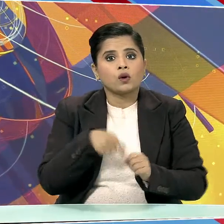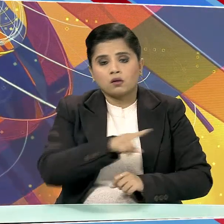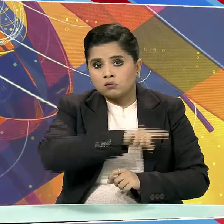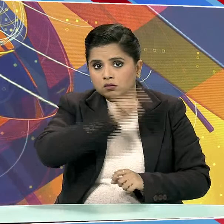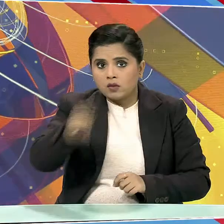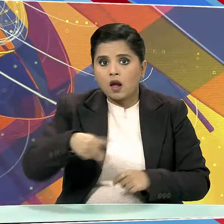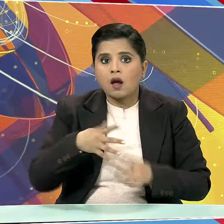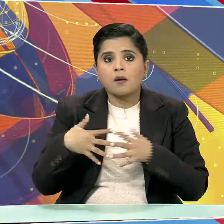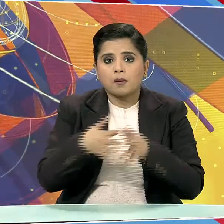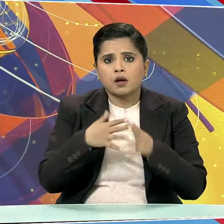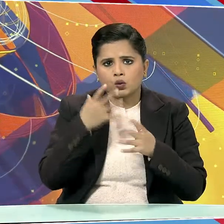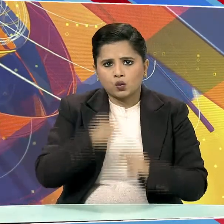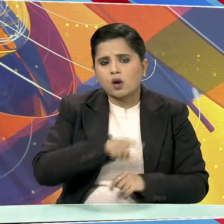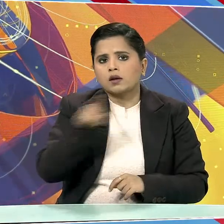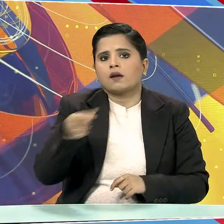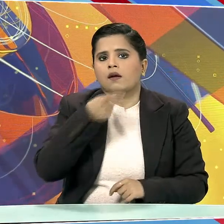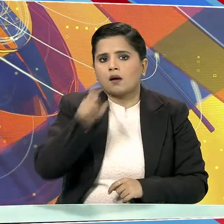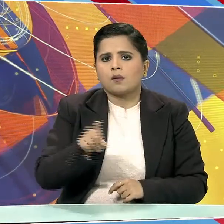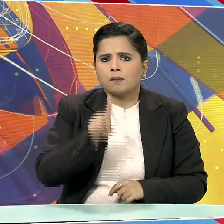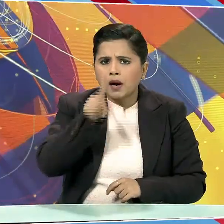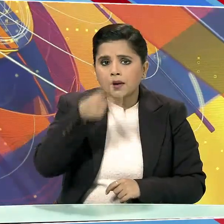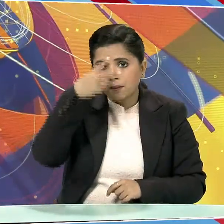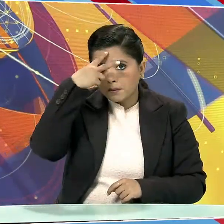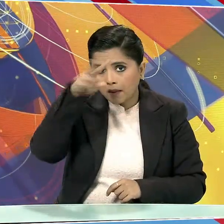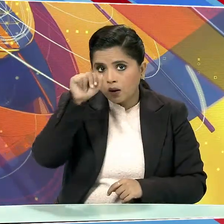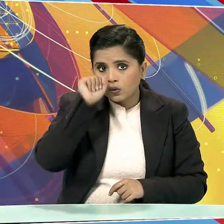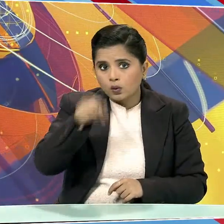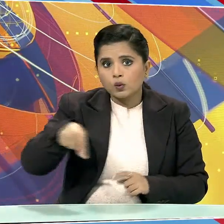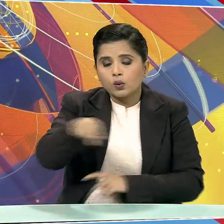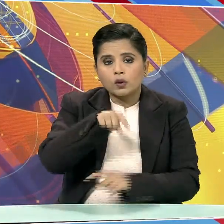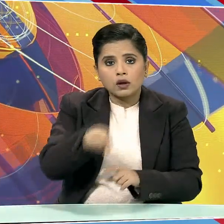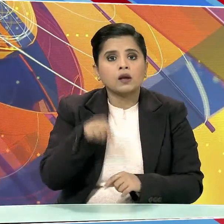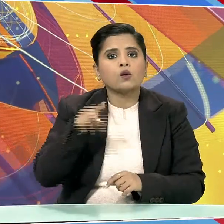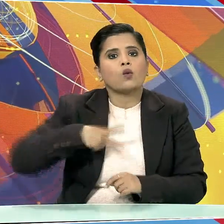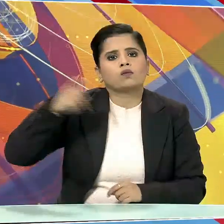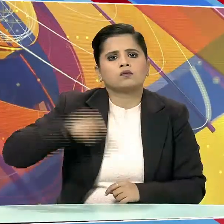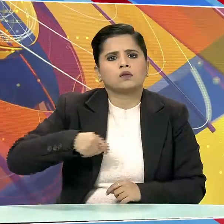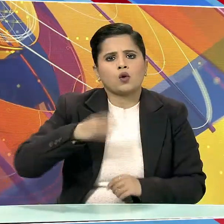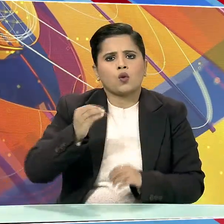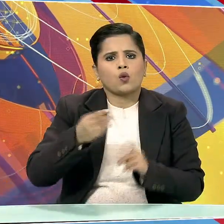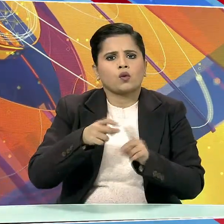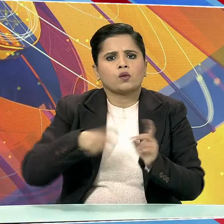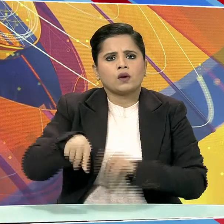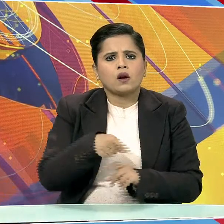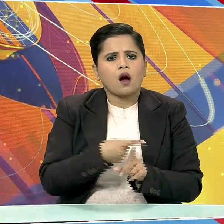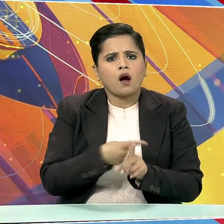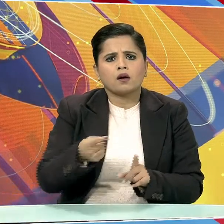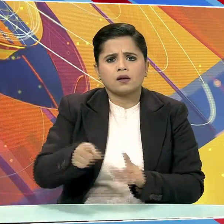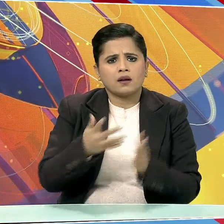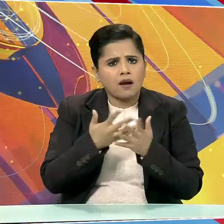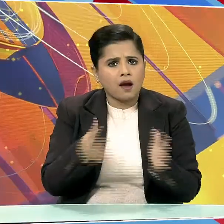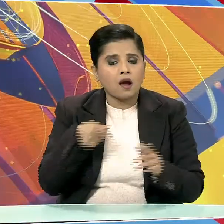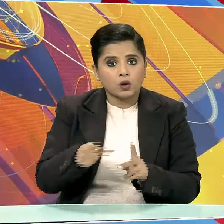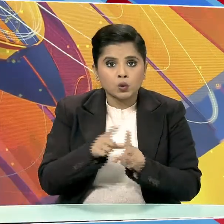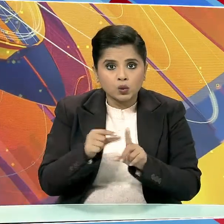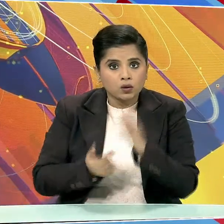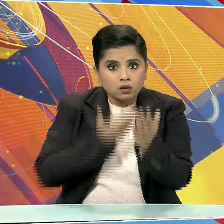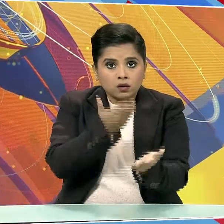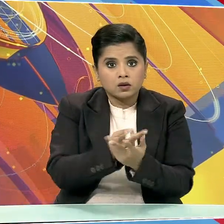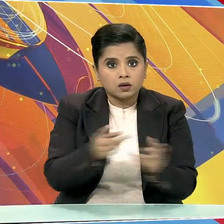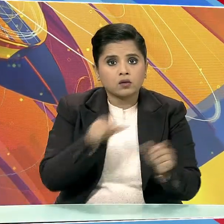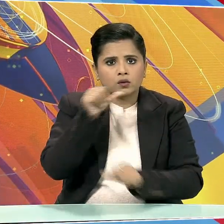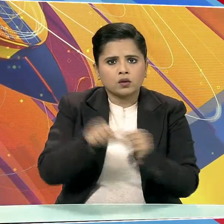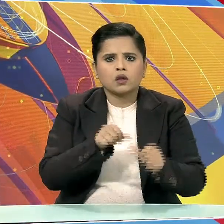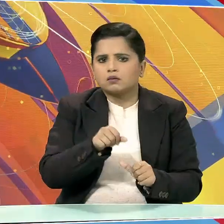चलाना चाहता है। लेकिन मेकसिको के संग्य नयाधीश और वीडियो गुजमैन के खलाब किसी भी प्रतिरपन ट्रक्रिया को